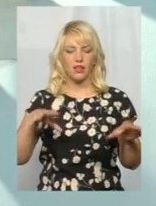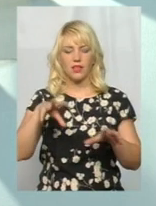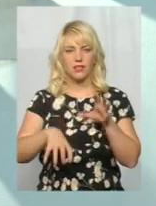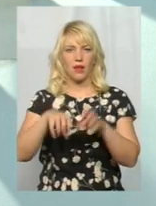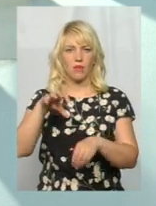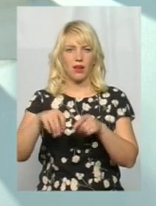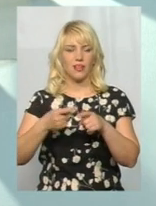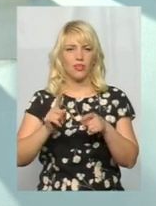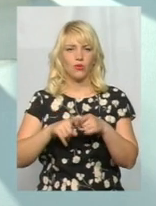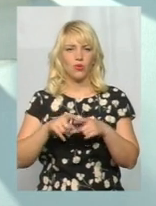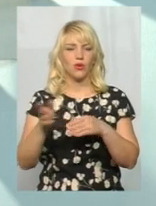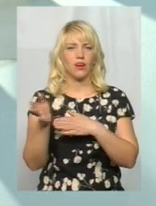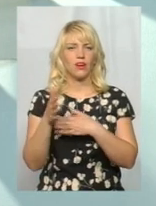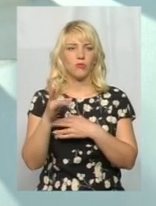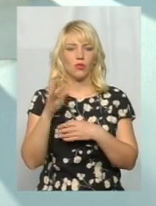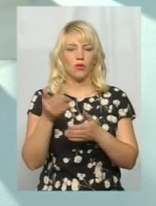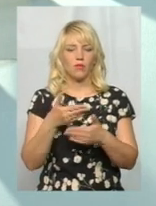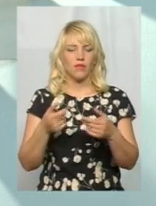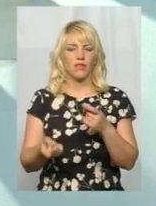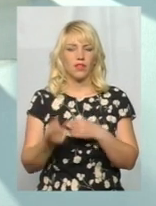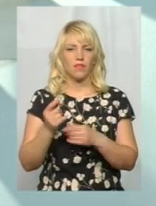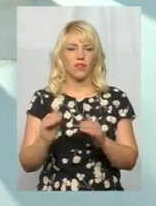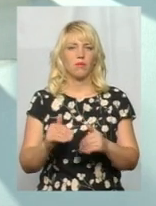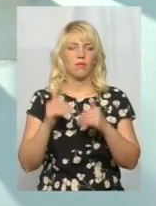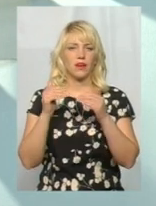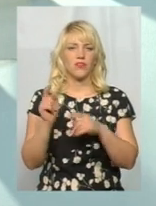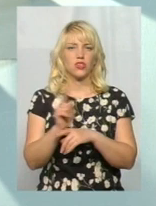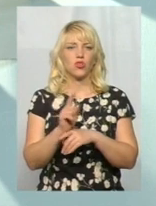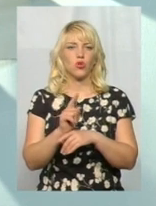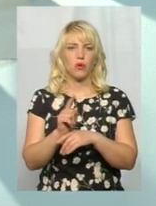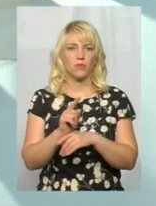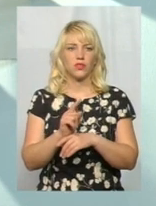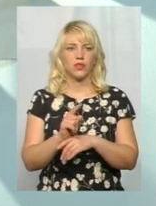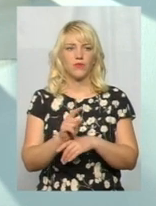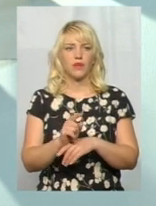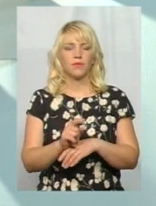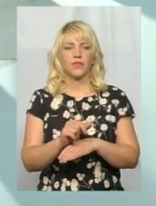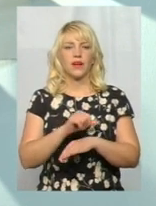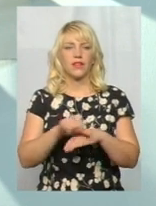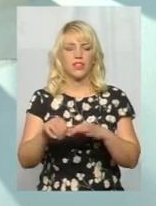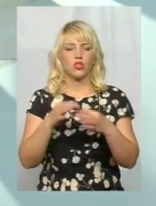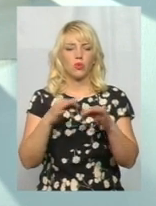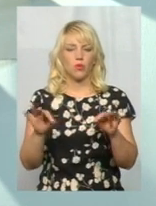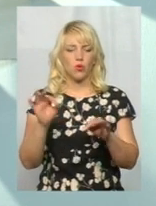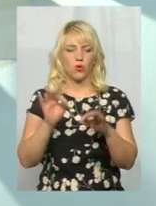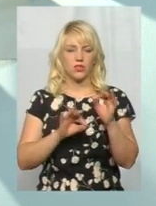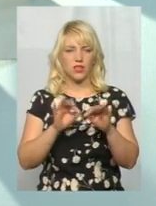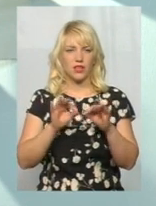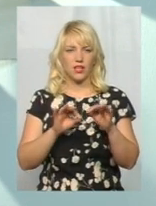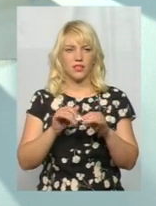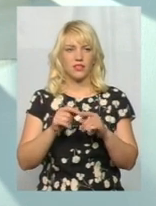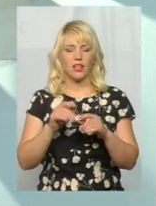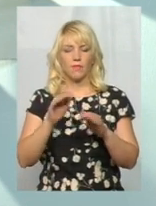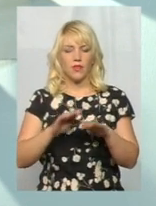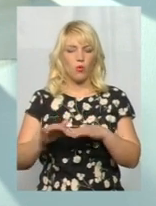Але ми виявили перевищення нормативів гранично-дописнимих концентрацій у поверхні воді річки